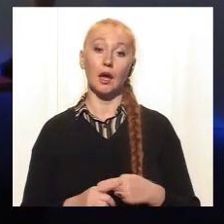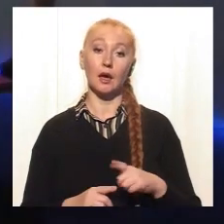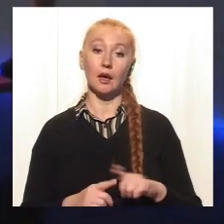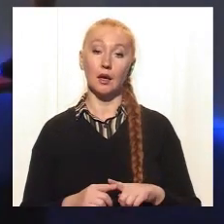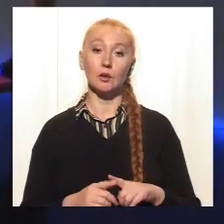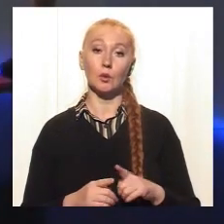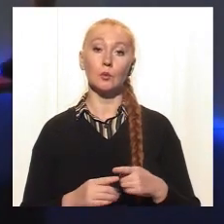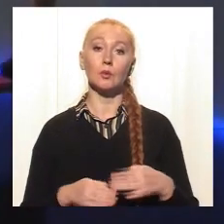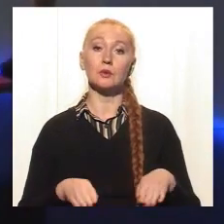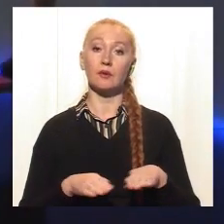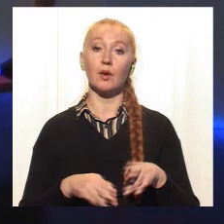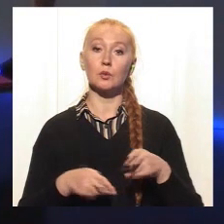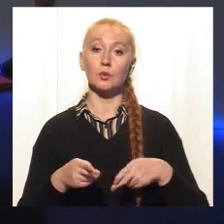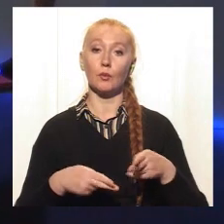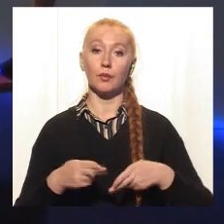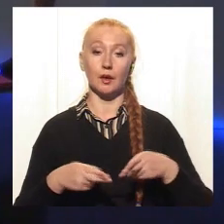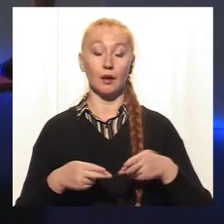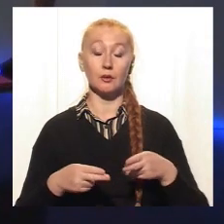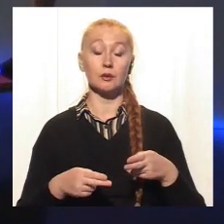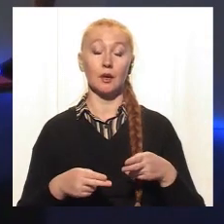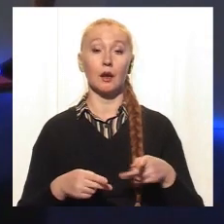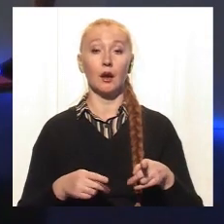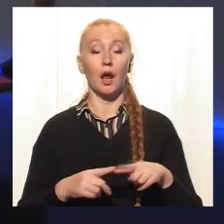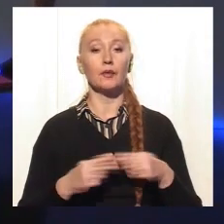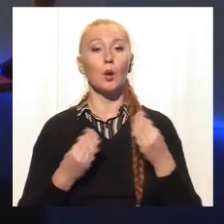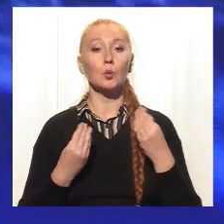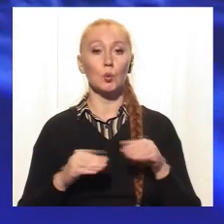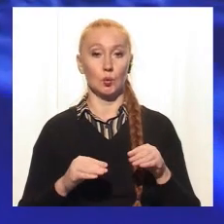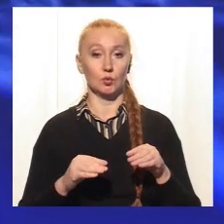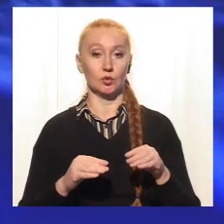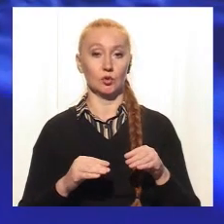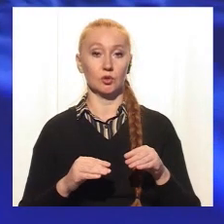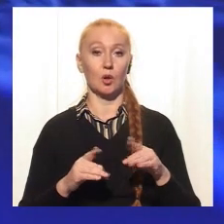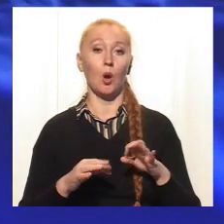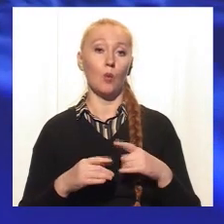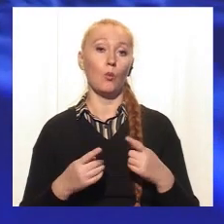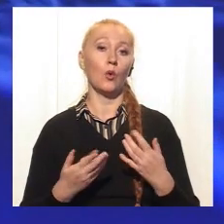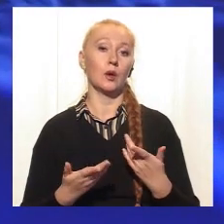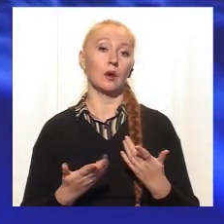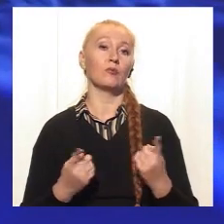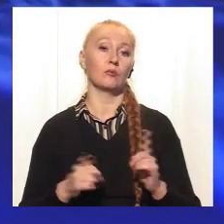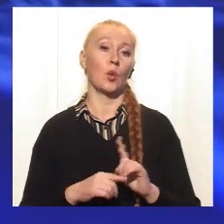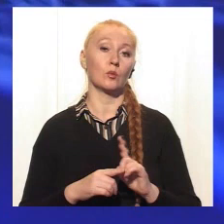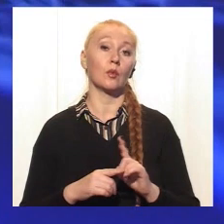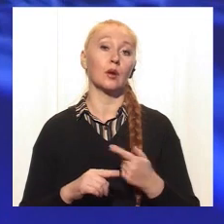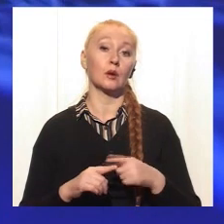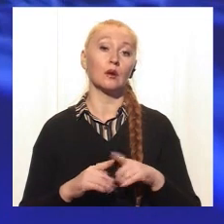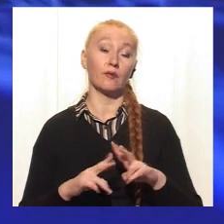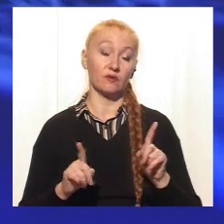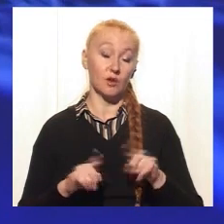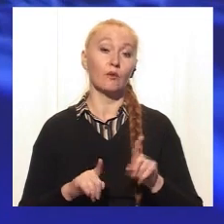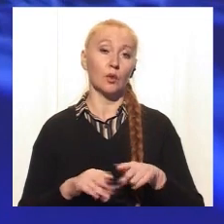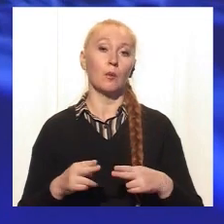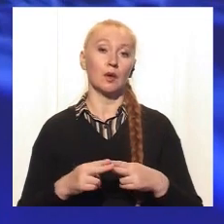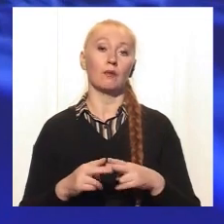это по сравнению с операцией, ну, я считаю, что это лучше. То есть это более естественно, хоть это все равно прерывание